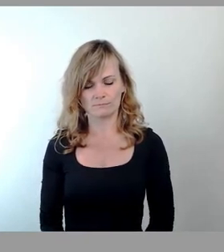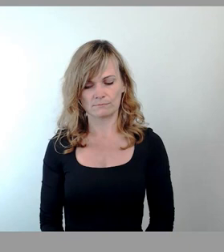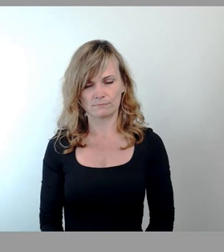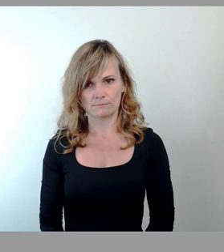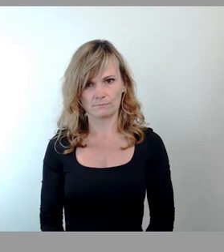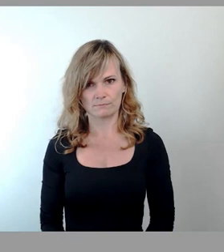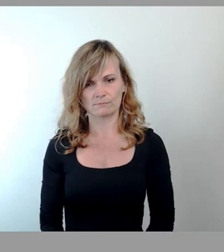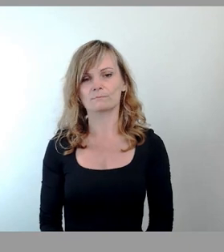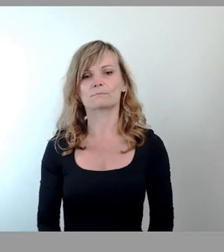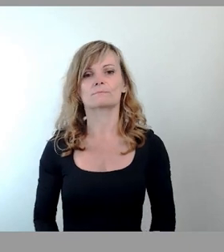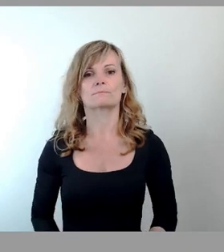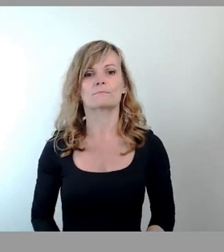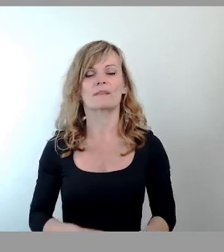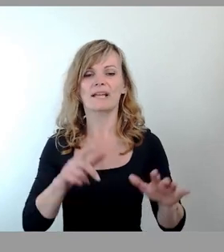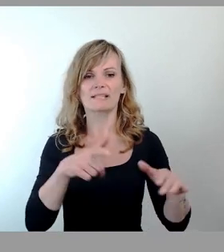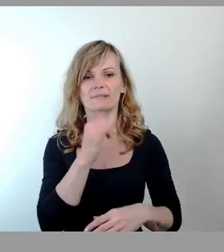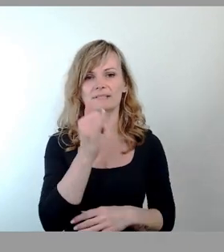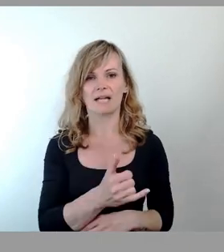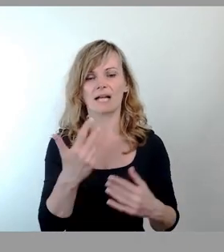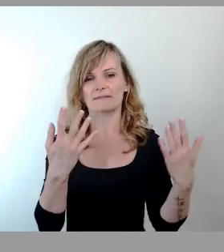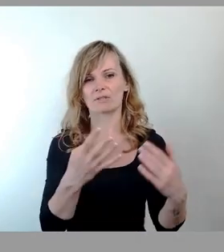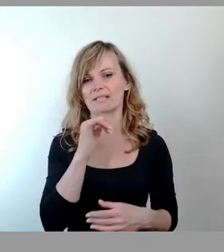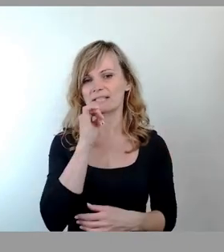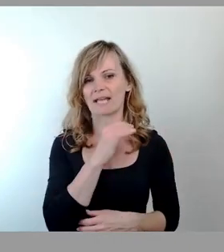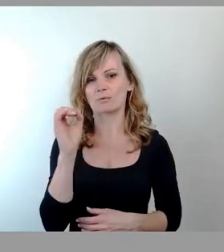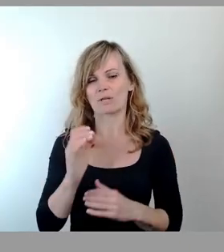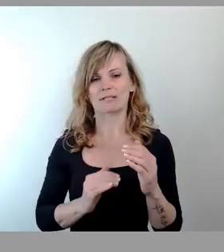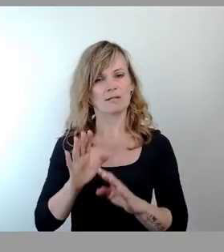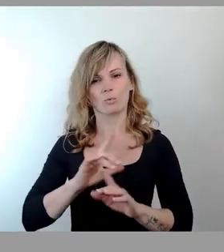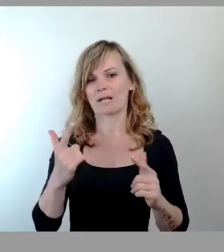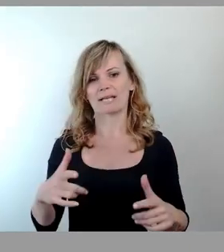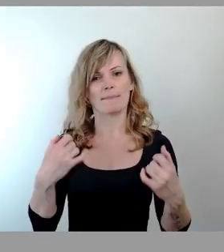Mit 17 Jahren 48 9 0 Entteilung keine Mehrheit bekommen.